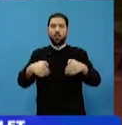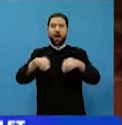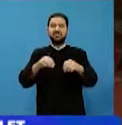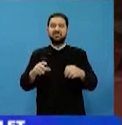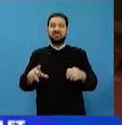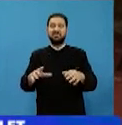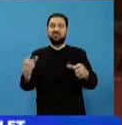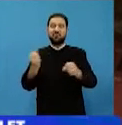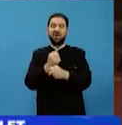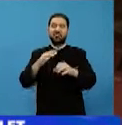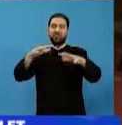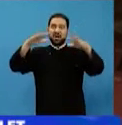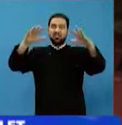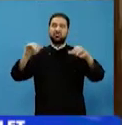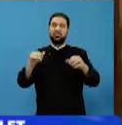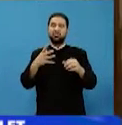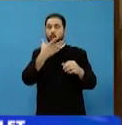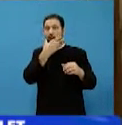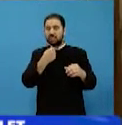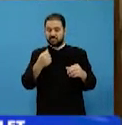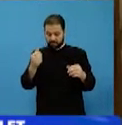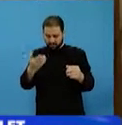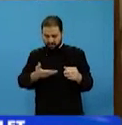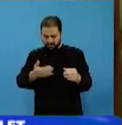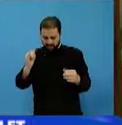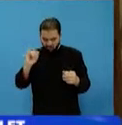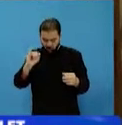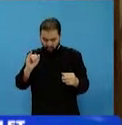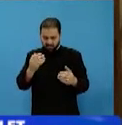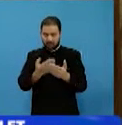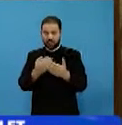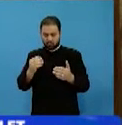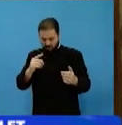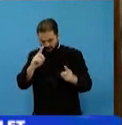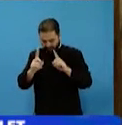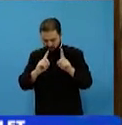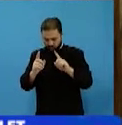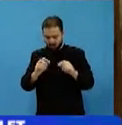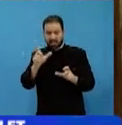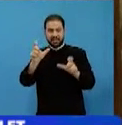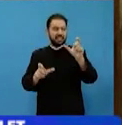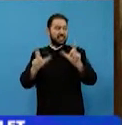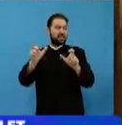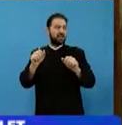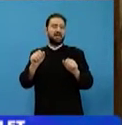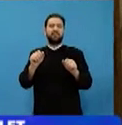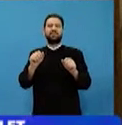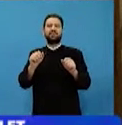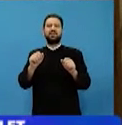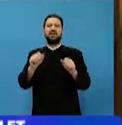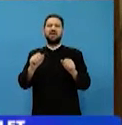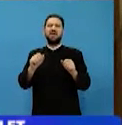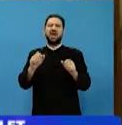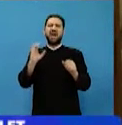de mărăcini. Părinte, nu-s pentru că am vorbit despre caracterul practic, despre dulceața deosebită pe care